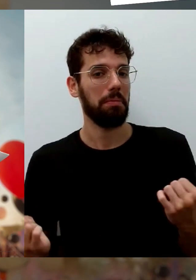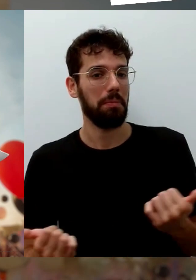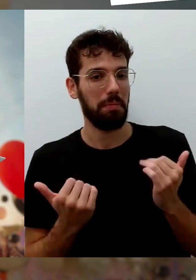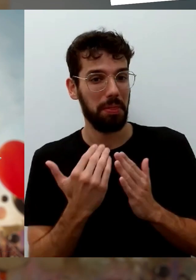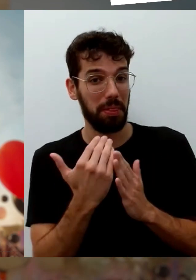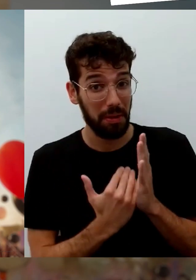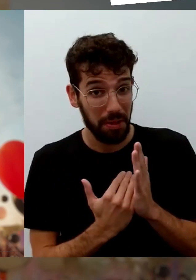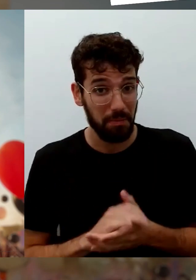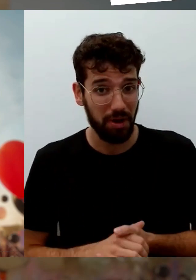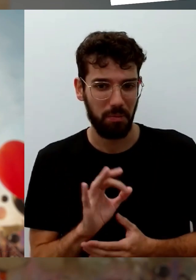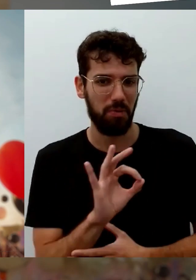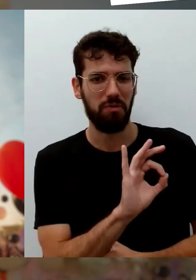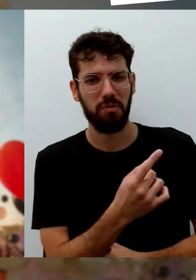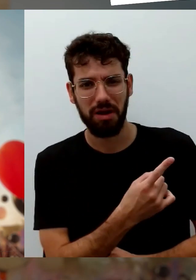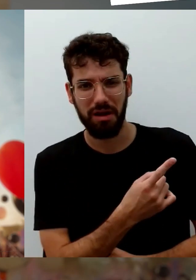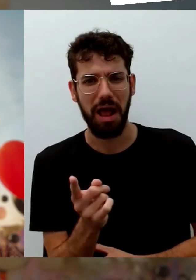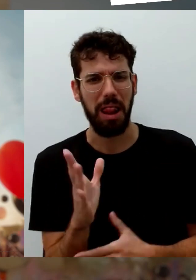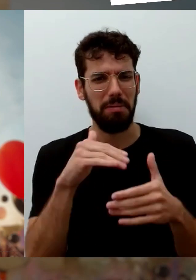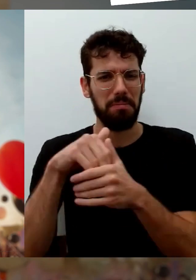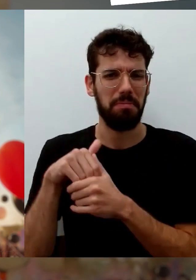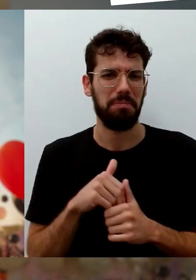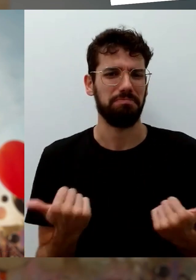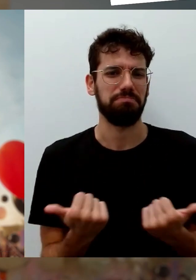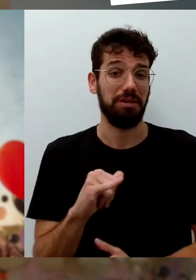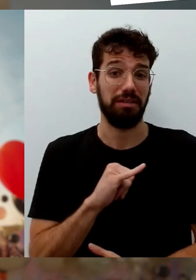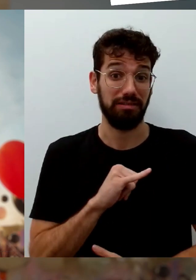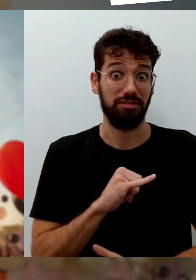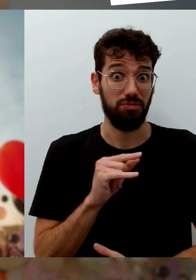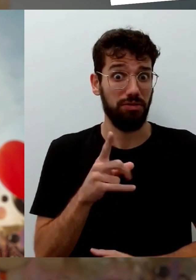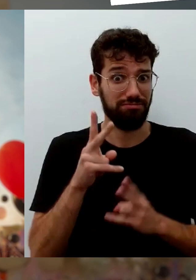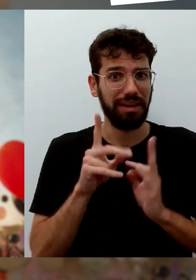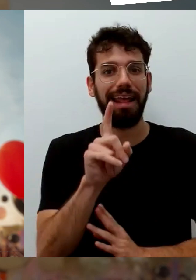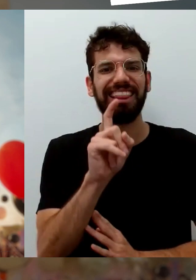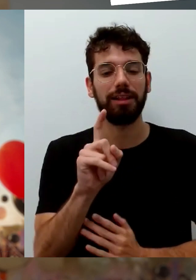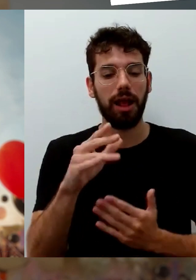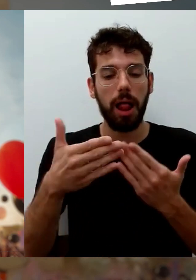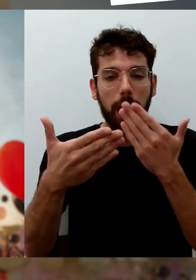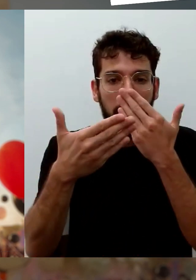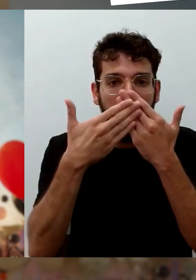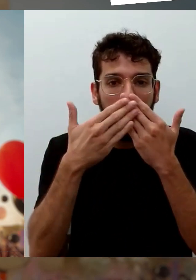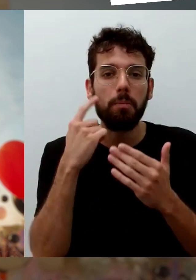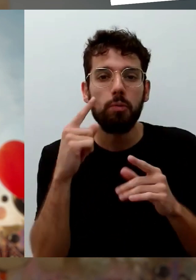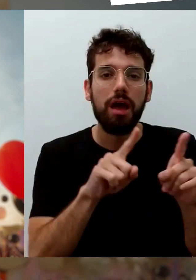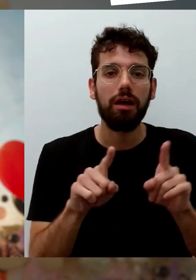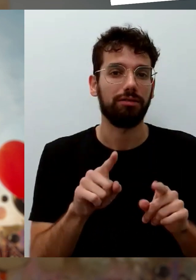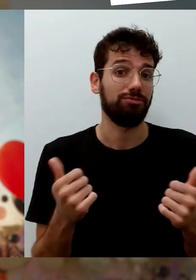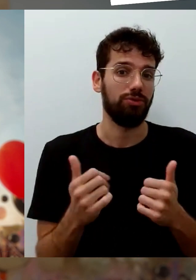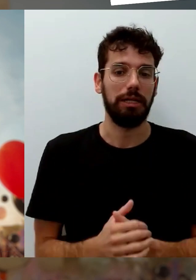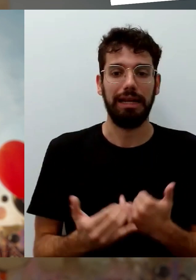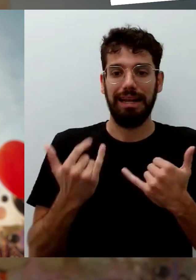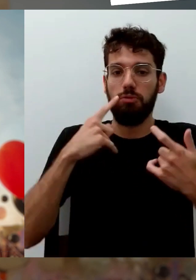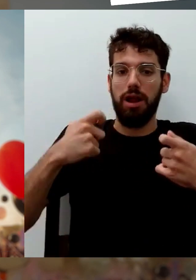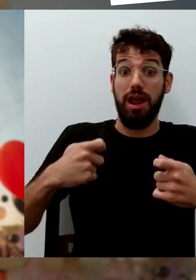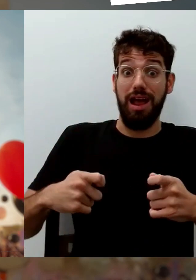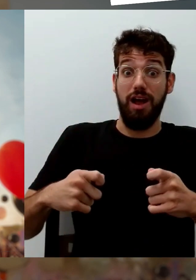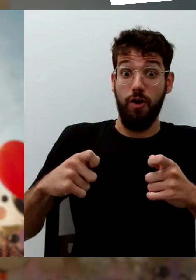für alle etwas dabei ist und man Digitalisierung ja auch wirklich anfassen kann. Also genauso soll der Digitaltag sein. Sie sind gerade noch im Aufbau, sozusagen die Ruhe